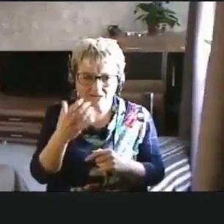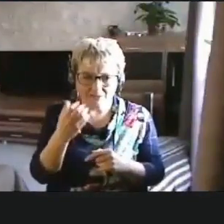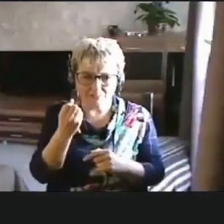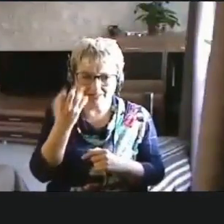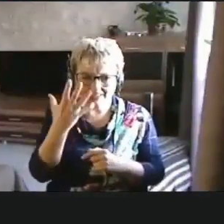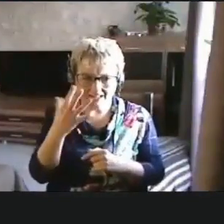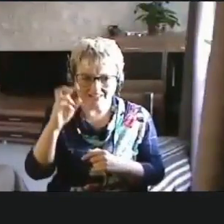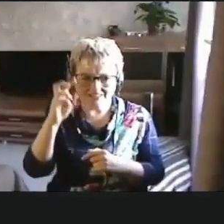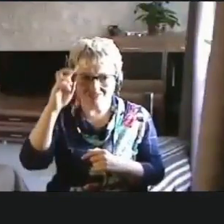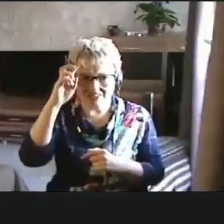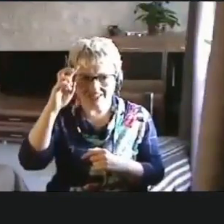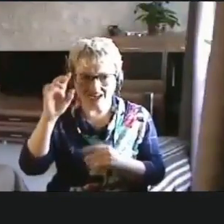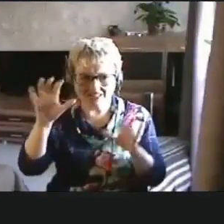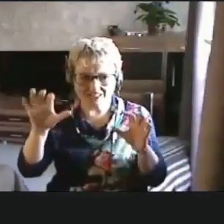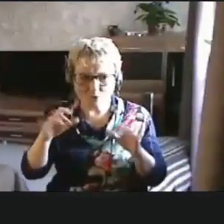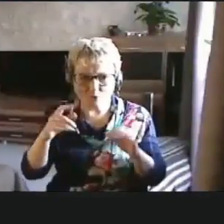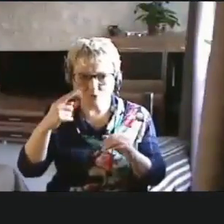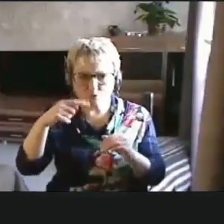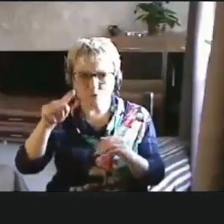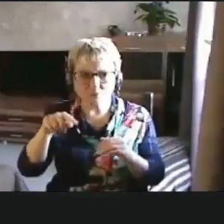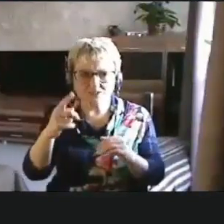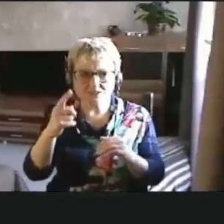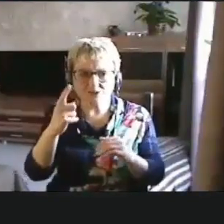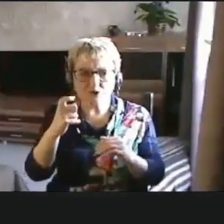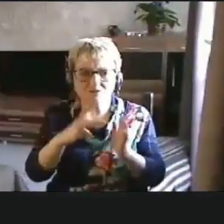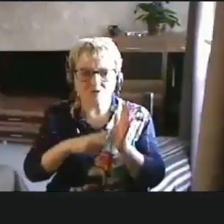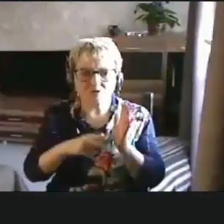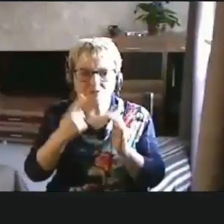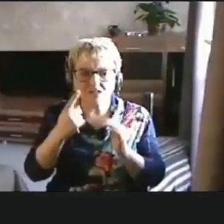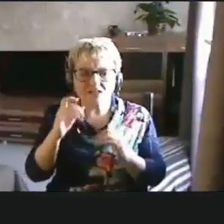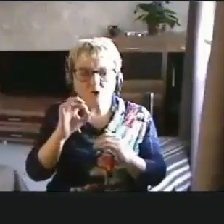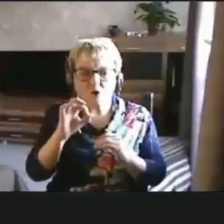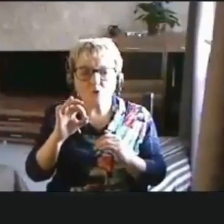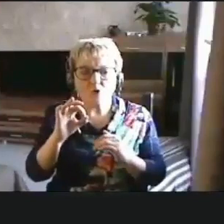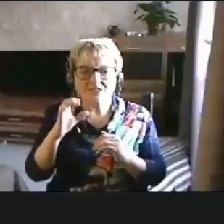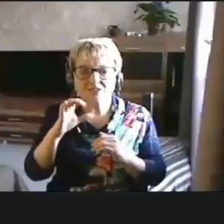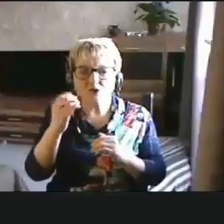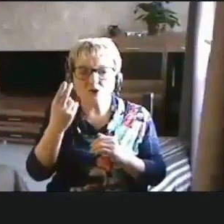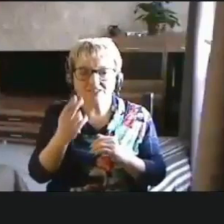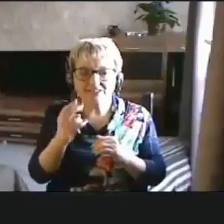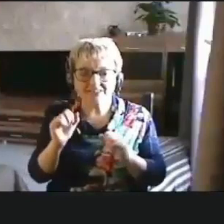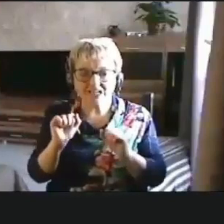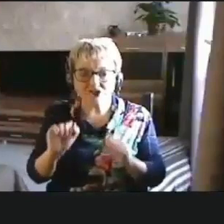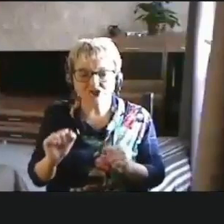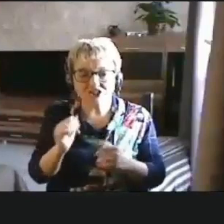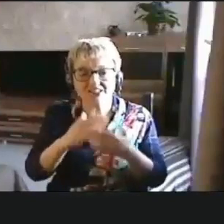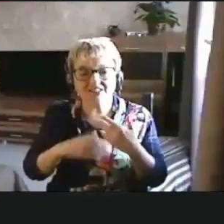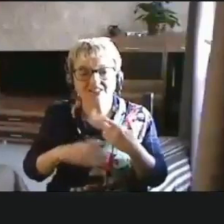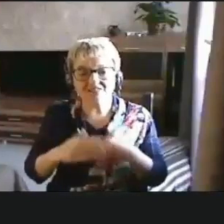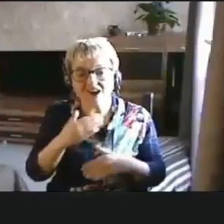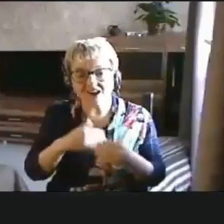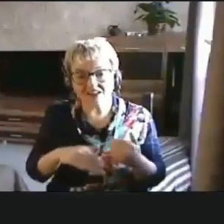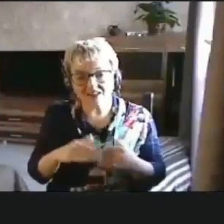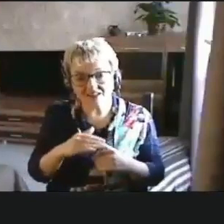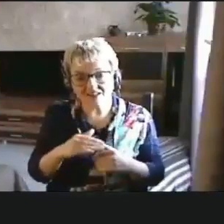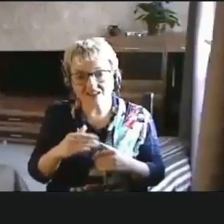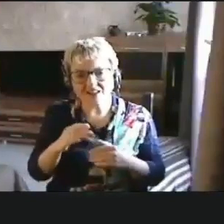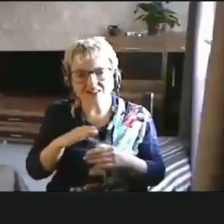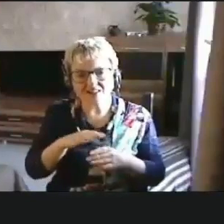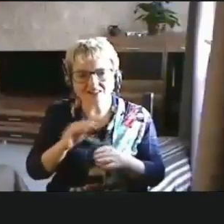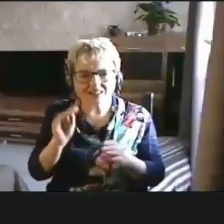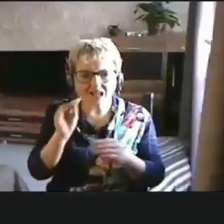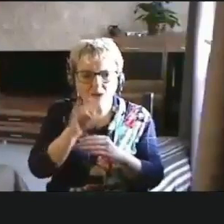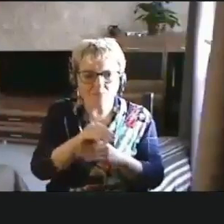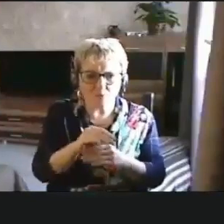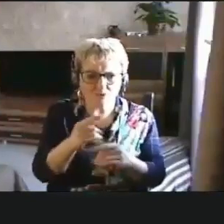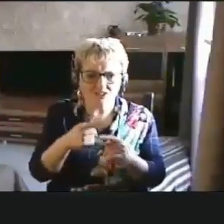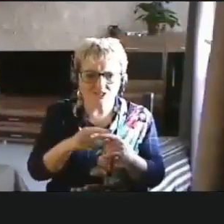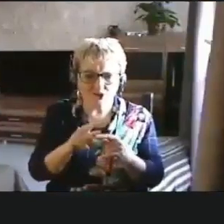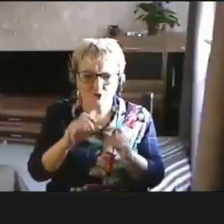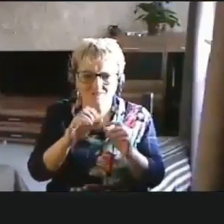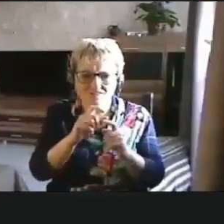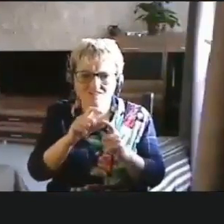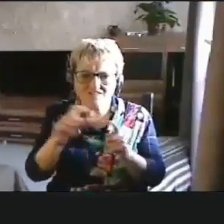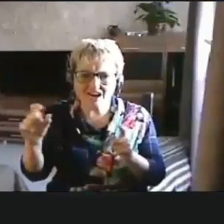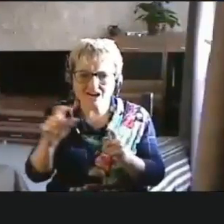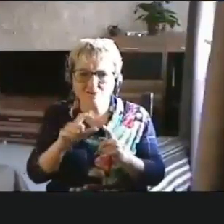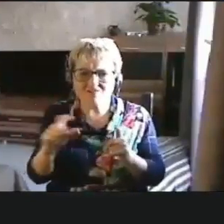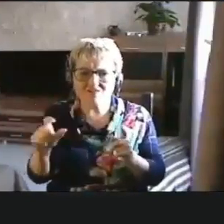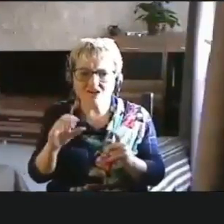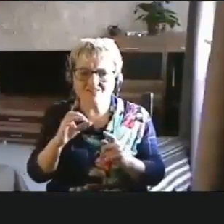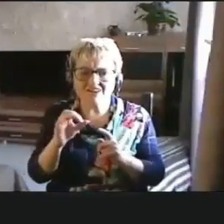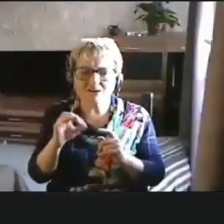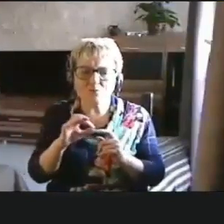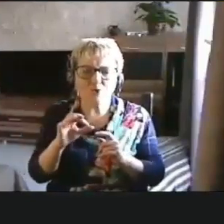Федерального закона номер 181 о социальной защите инвалидов, дополнить ее вот формулировками, которые